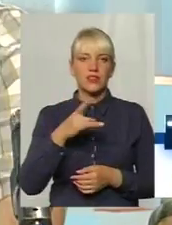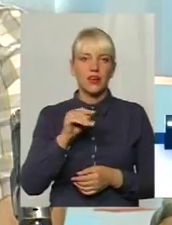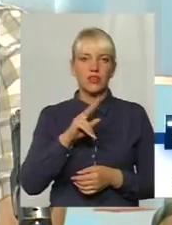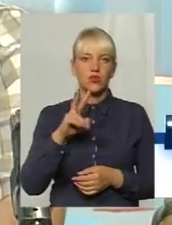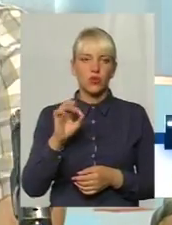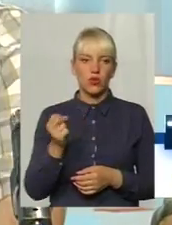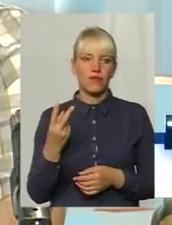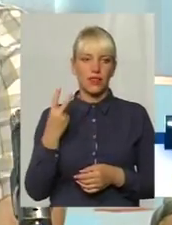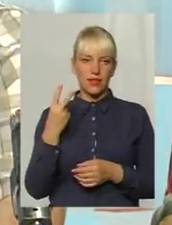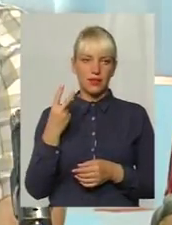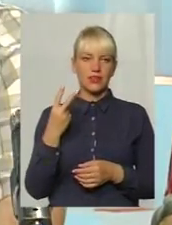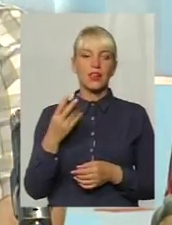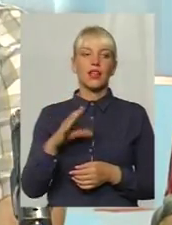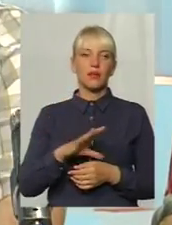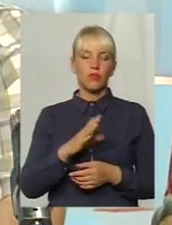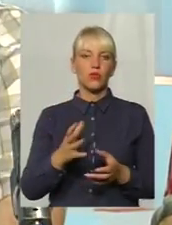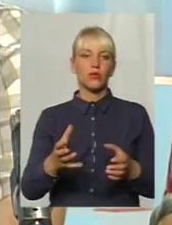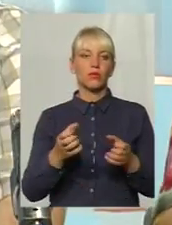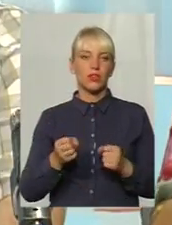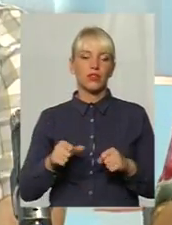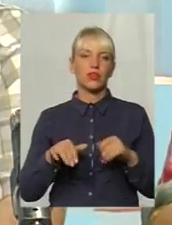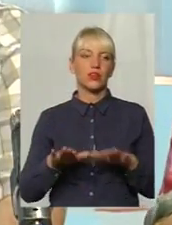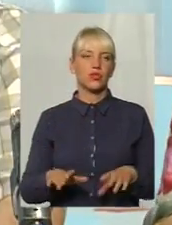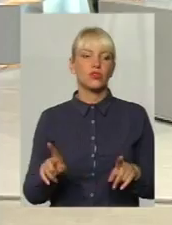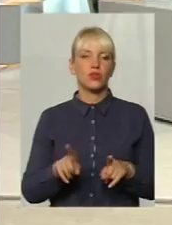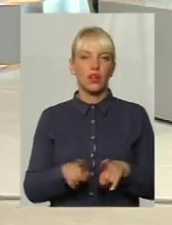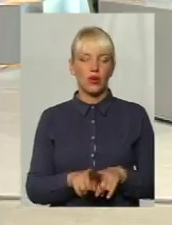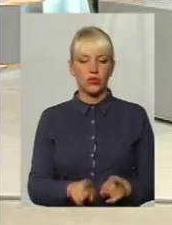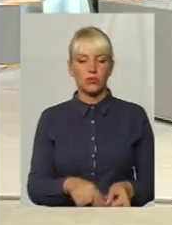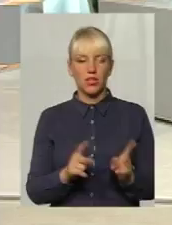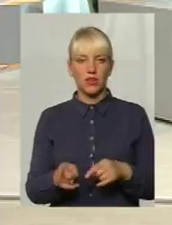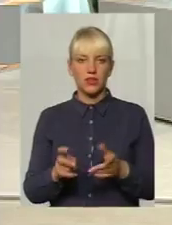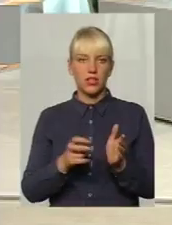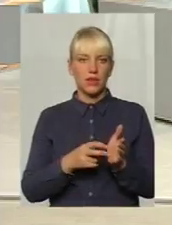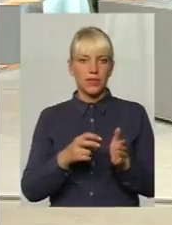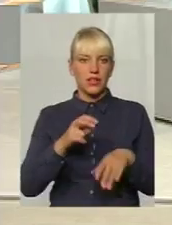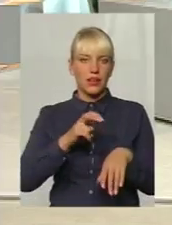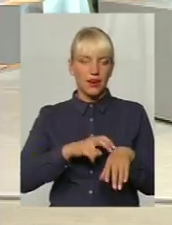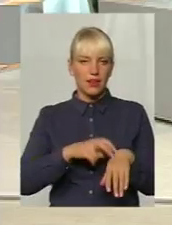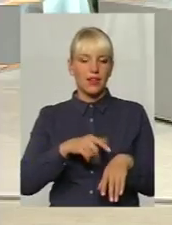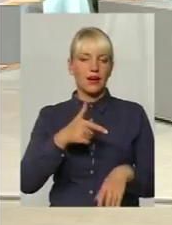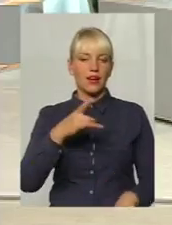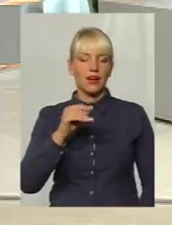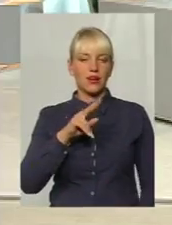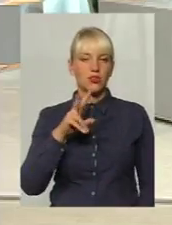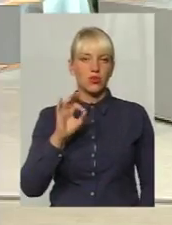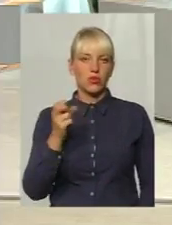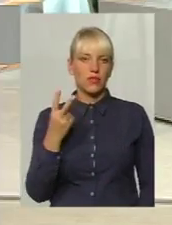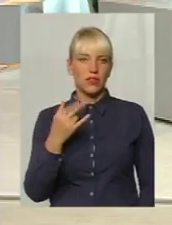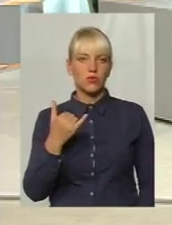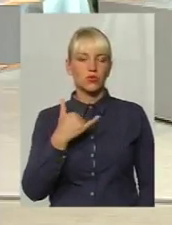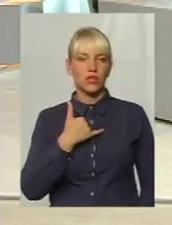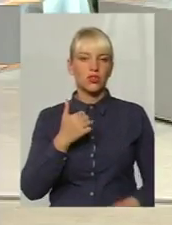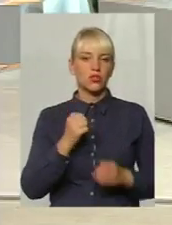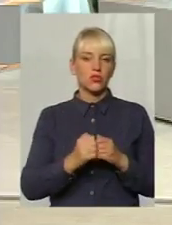І було прийнято рішення також перевезти і лікаря на Гречко 12. Хочу сказати, що в нас щовівторка